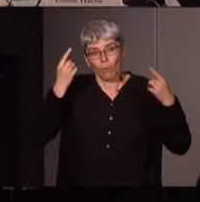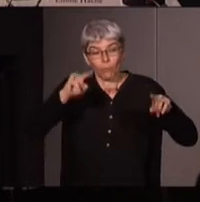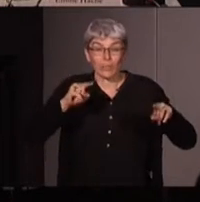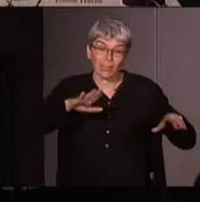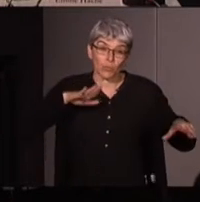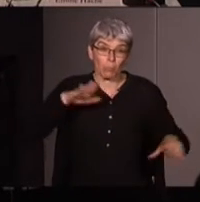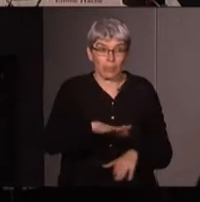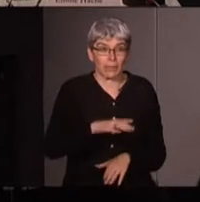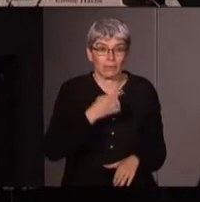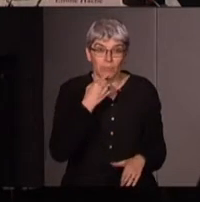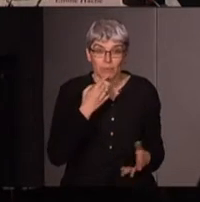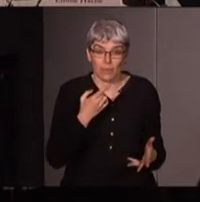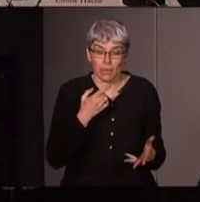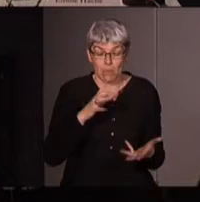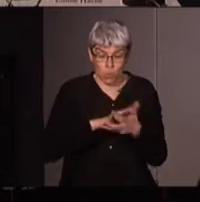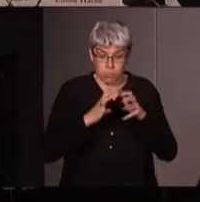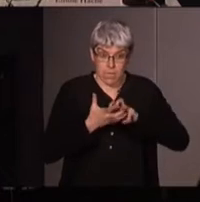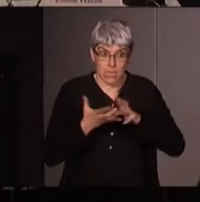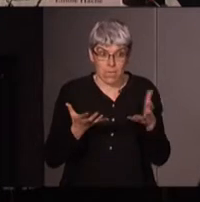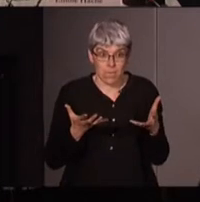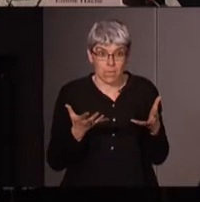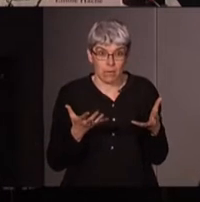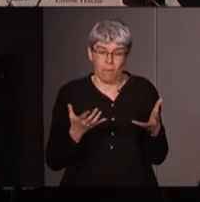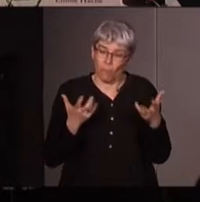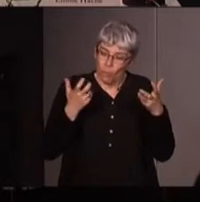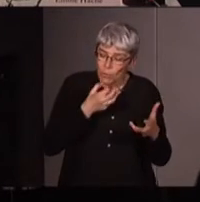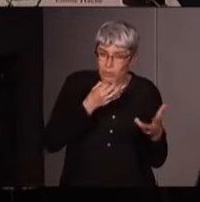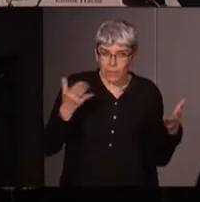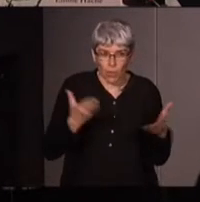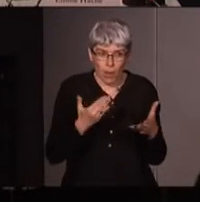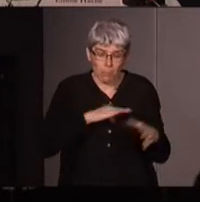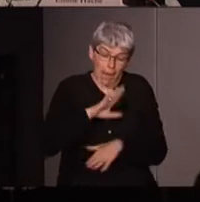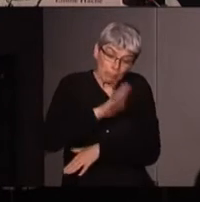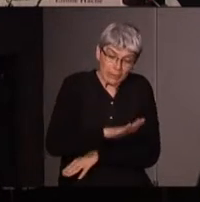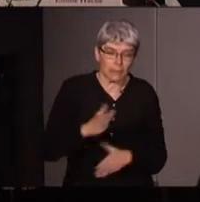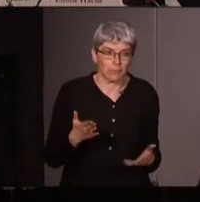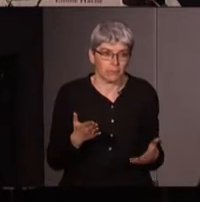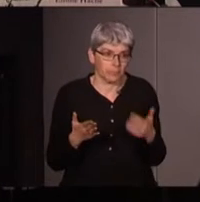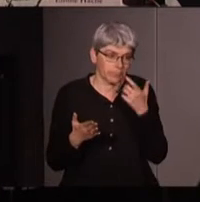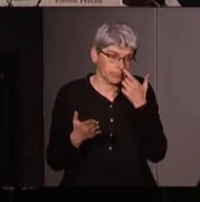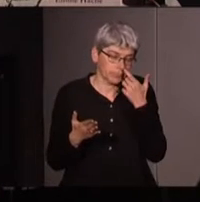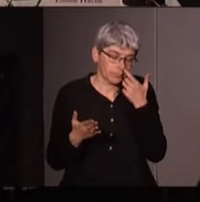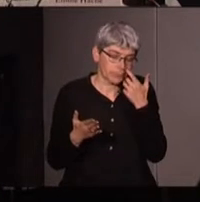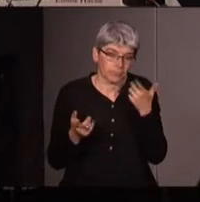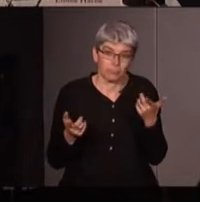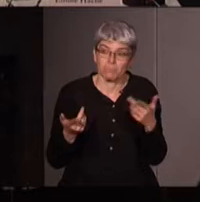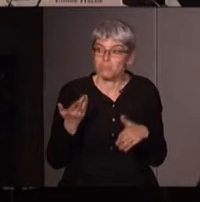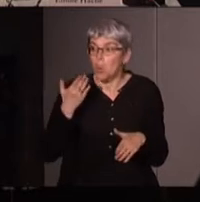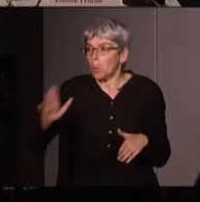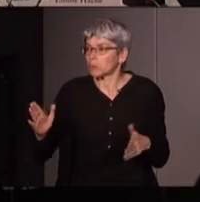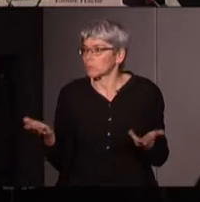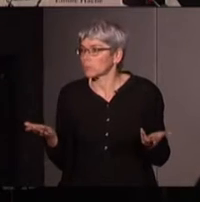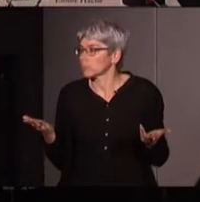spécifique ça devient compliqué ça dépend alors de ce qu'on veut dire par spécifique alors par ailleurs est-ce qu'il y en a d'autres